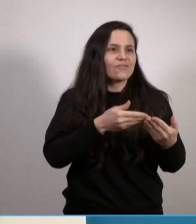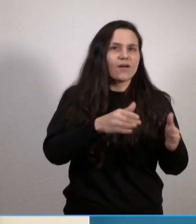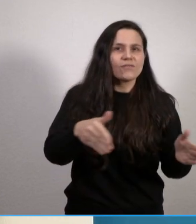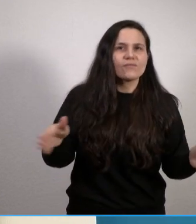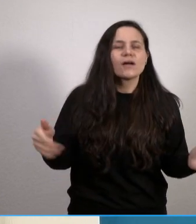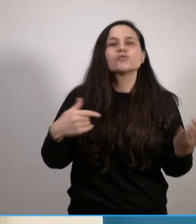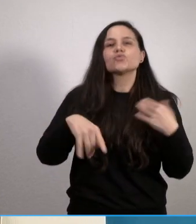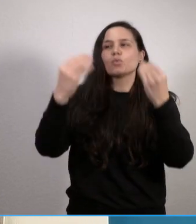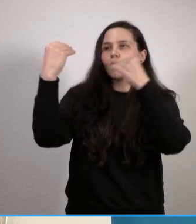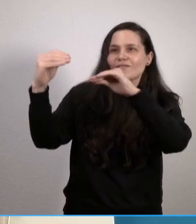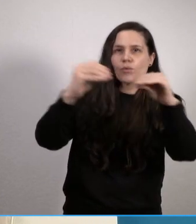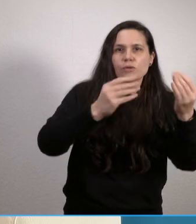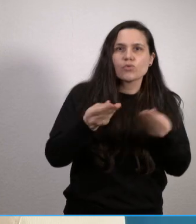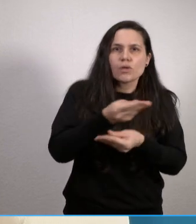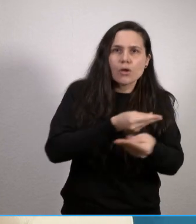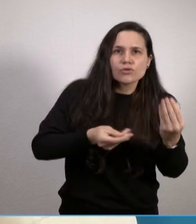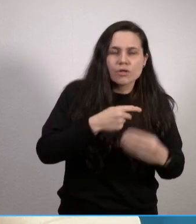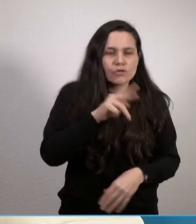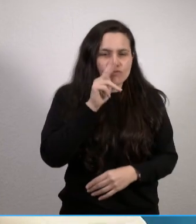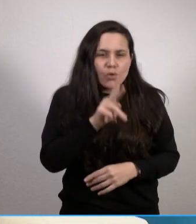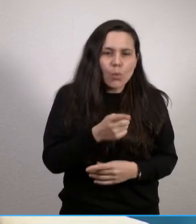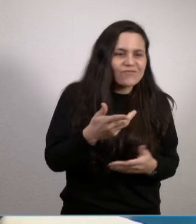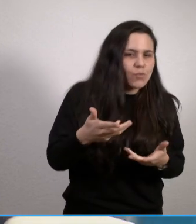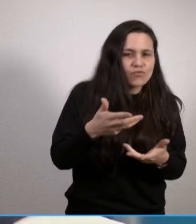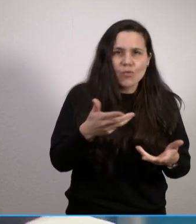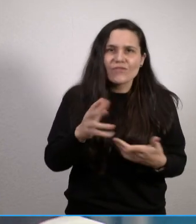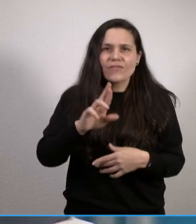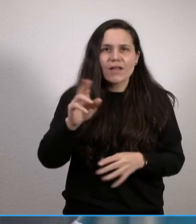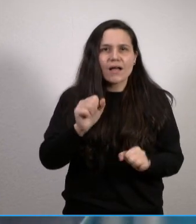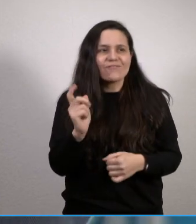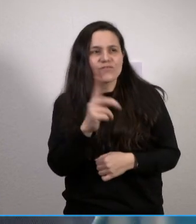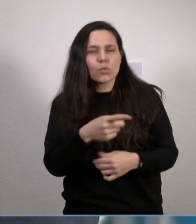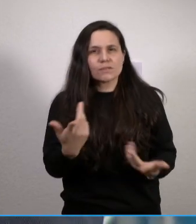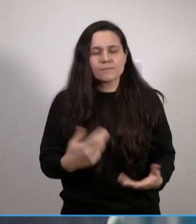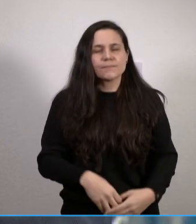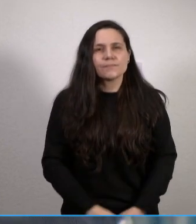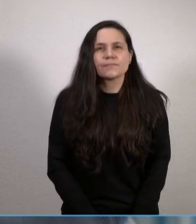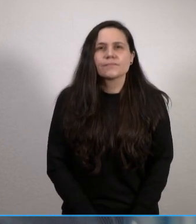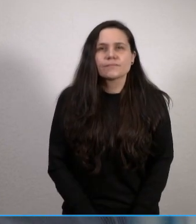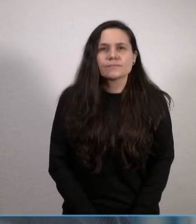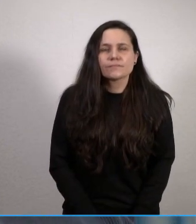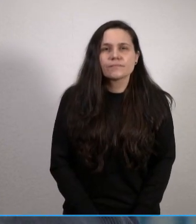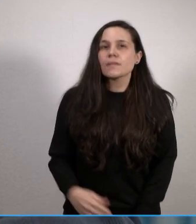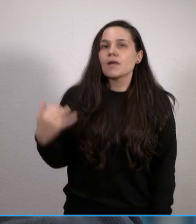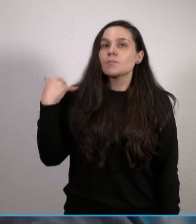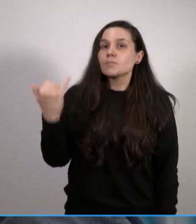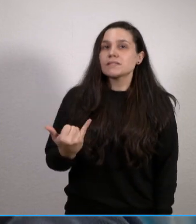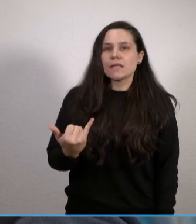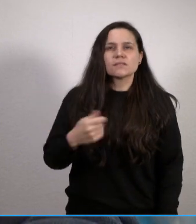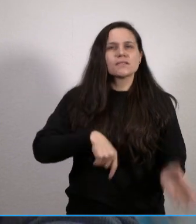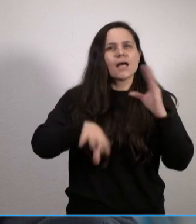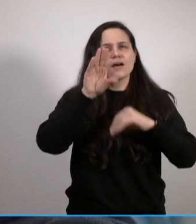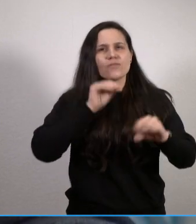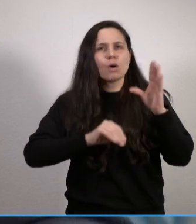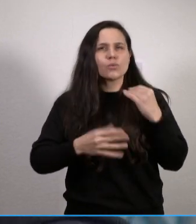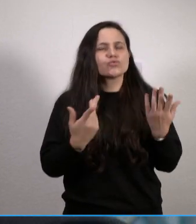Kleeblatt-Systems auch geschaut wird, an welchen Stellen man welche Art von Verletzungen kompetent behandeln kann. Welche Erfahrungen hat die Medizinische Hochschule Hannover mit